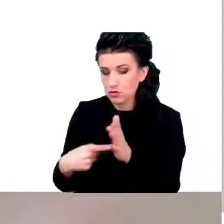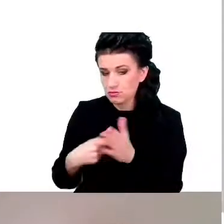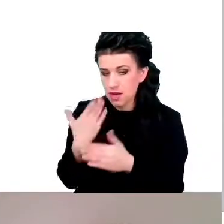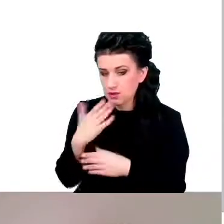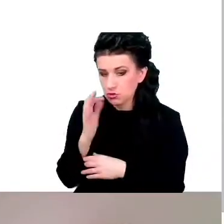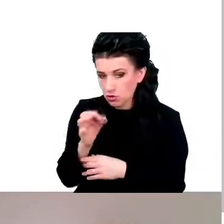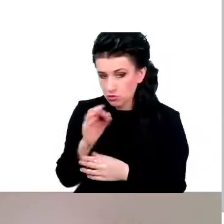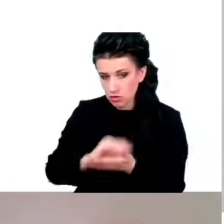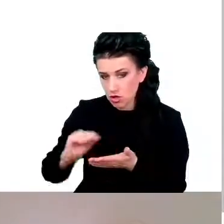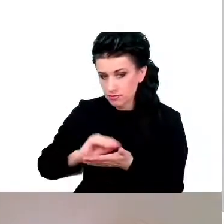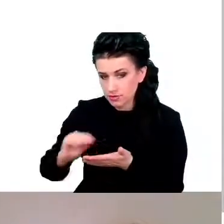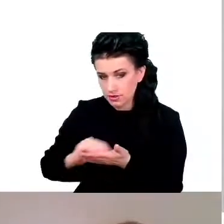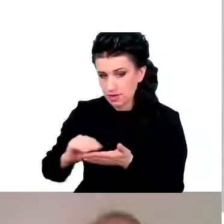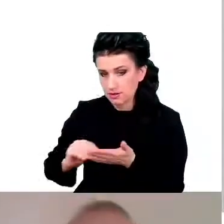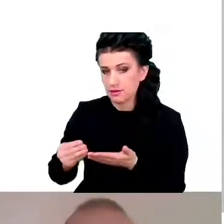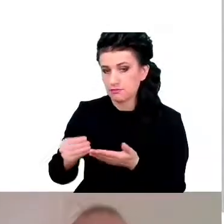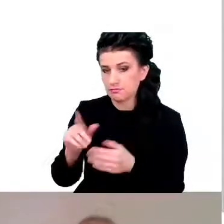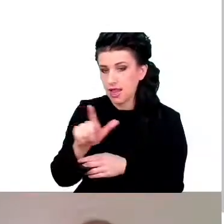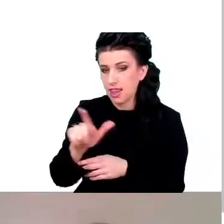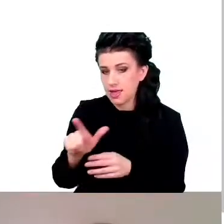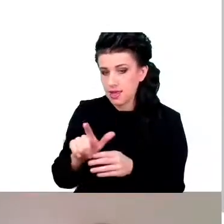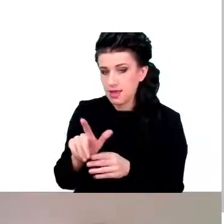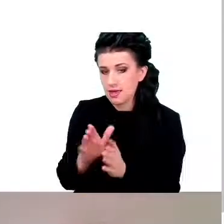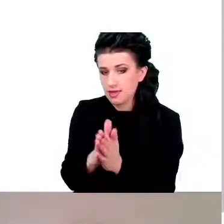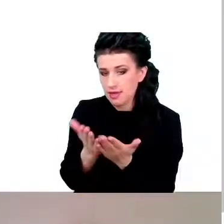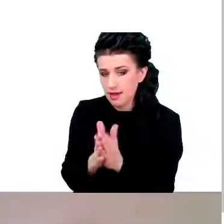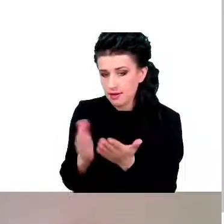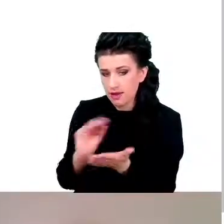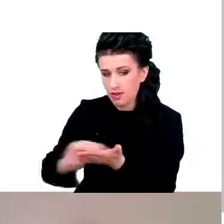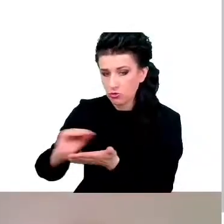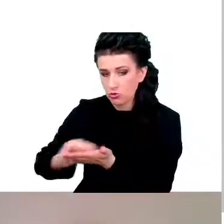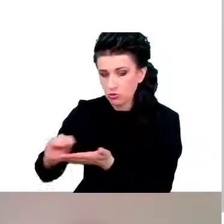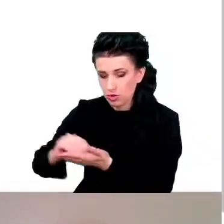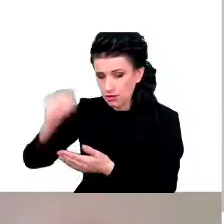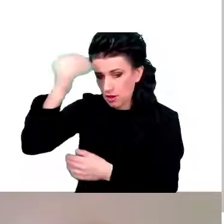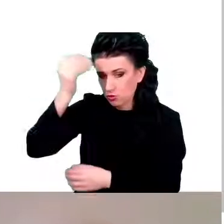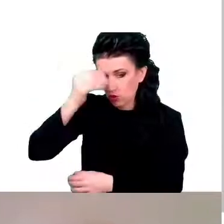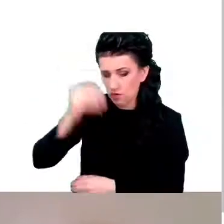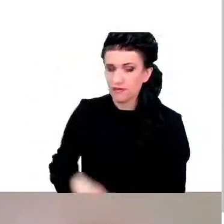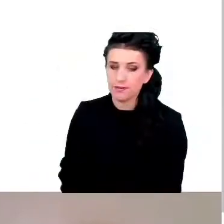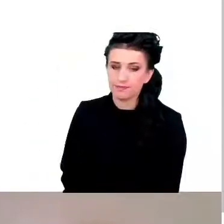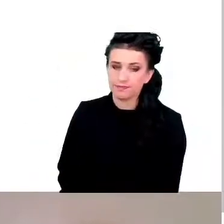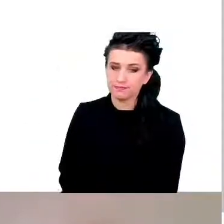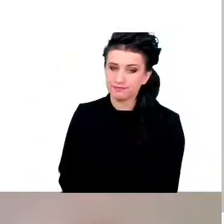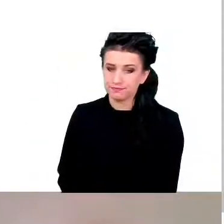Z tych danych wynika dosyć jasno, że